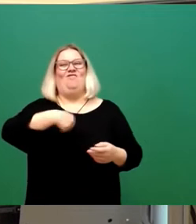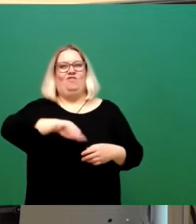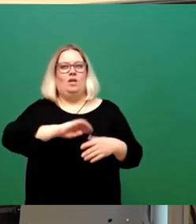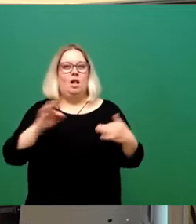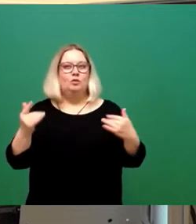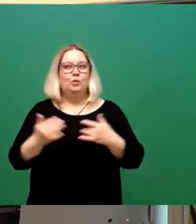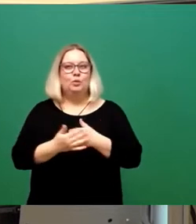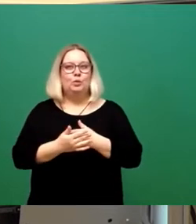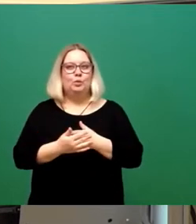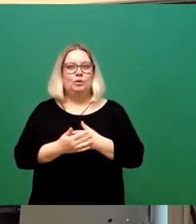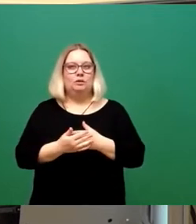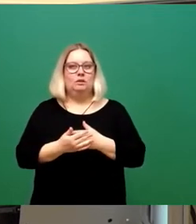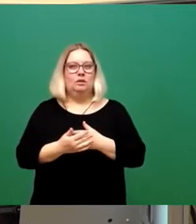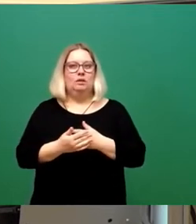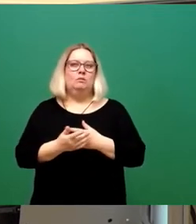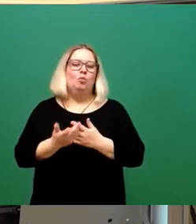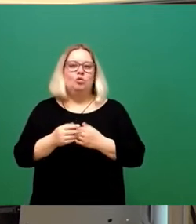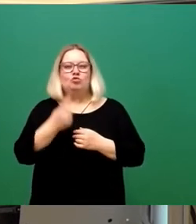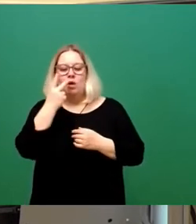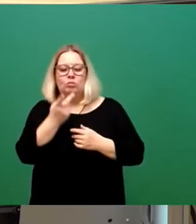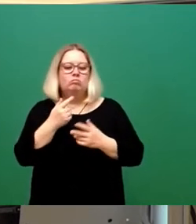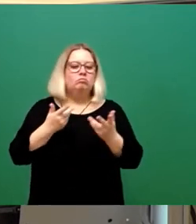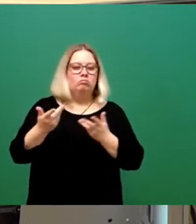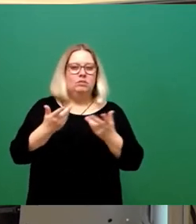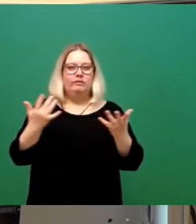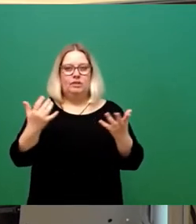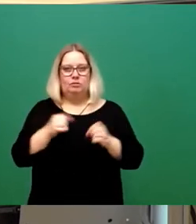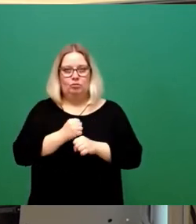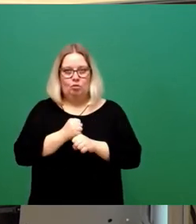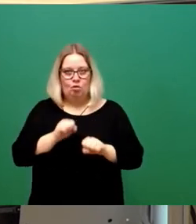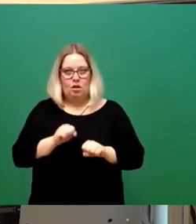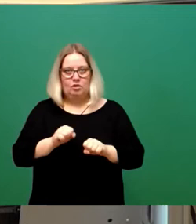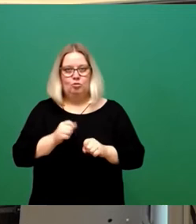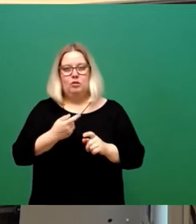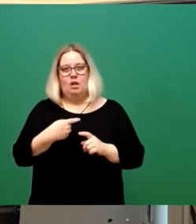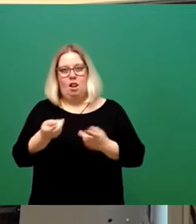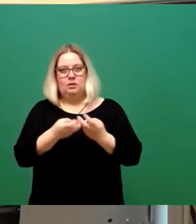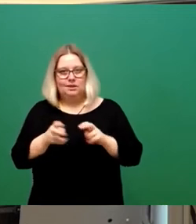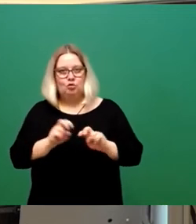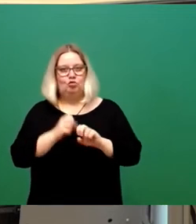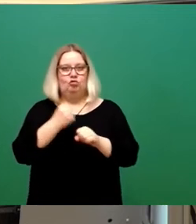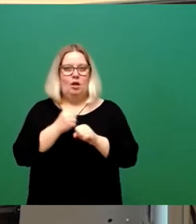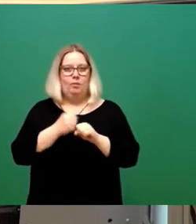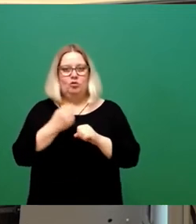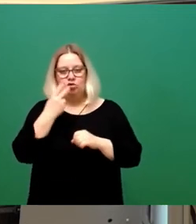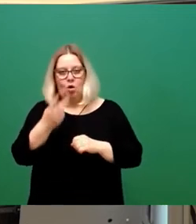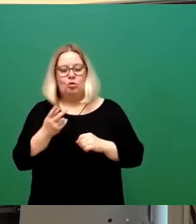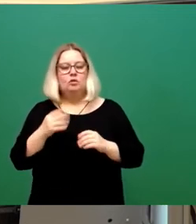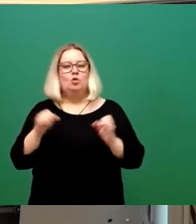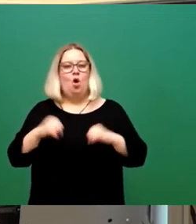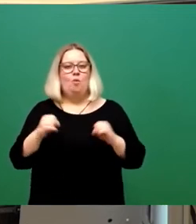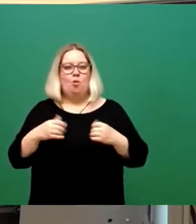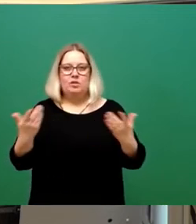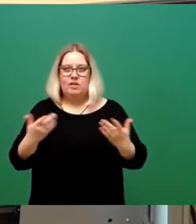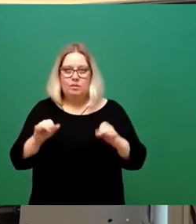Zeit nach Verständigung gesucht, wir haben uns in allen Sitzungen immer wieder kompromissbereit gezeigt, wir suchen nicht